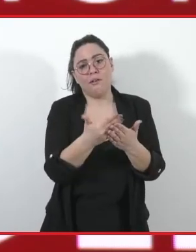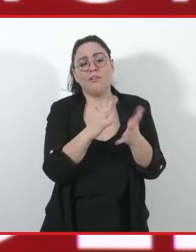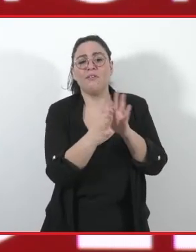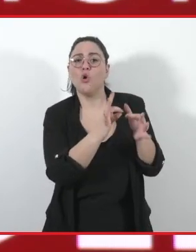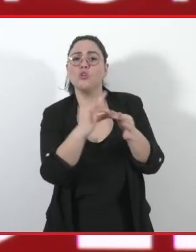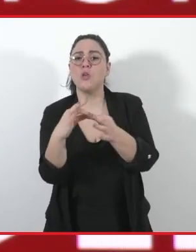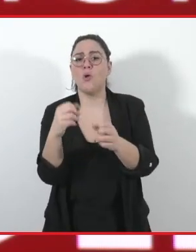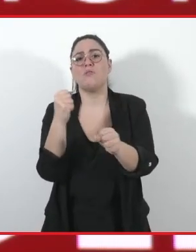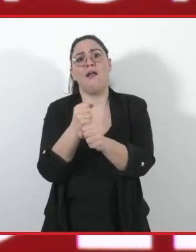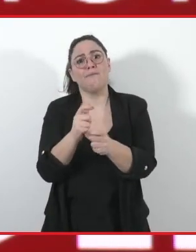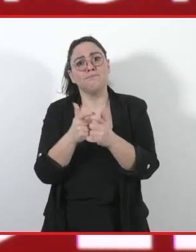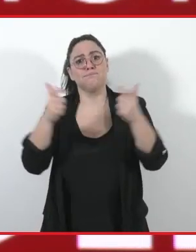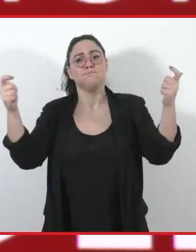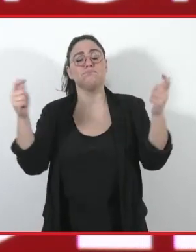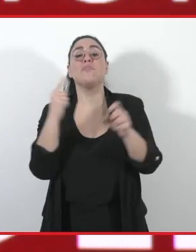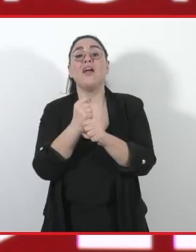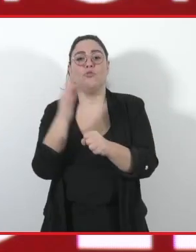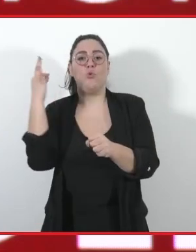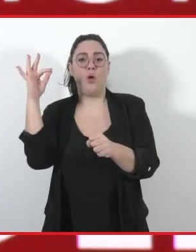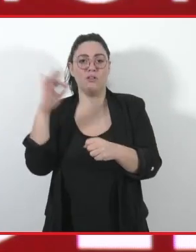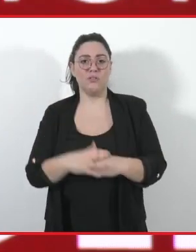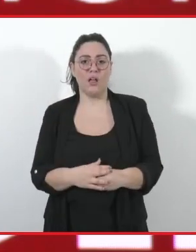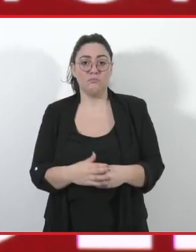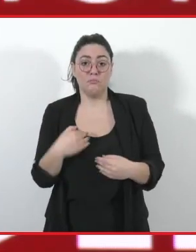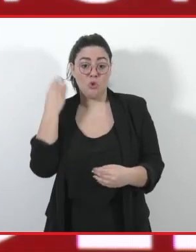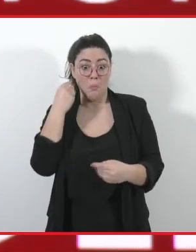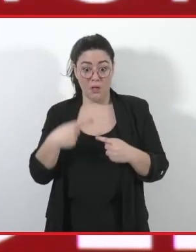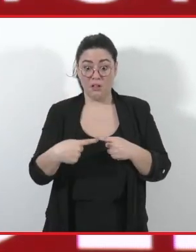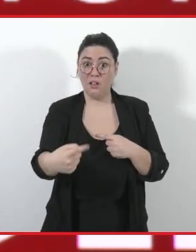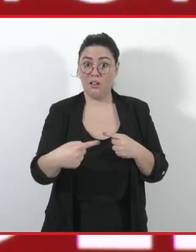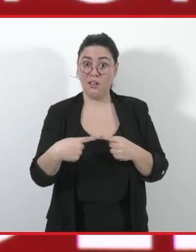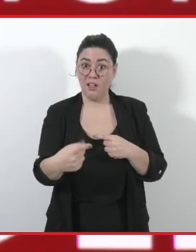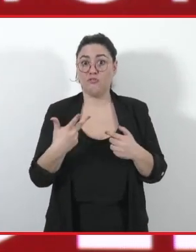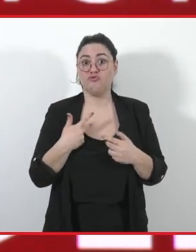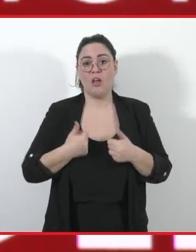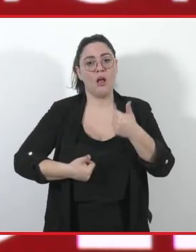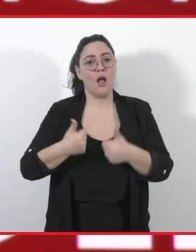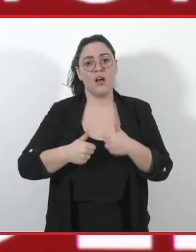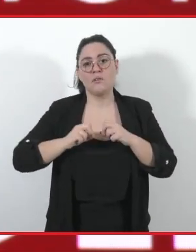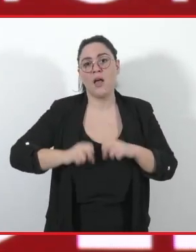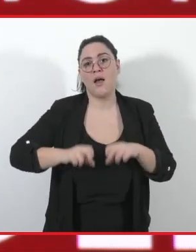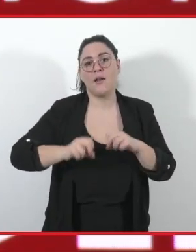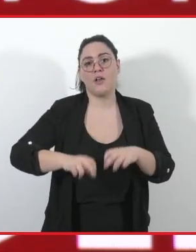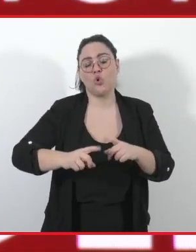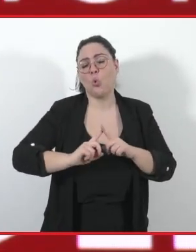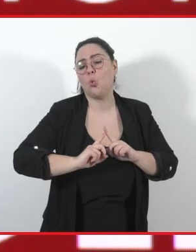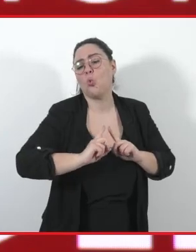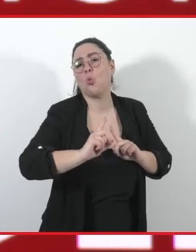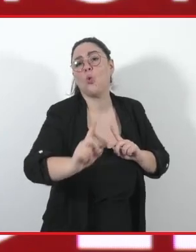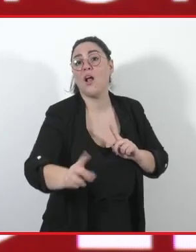Quella che abbiamo davanti è una maratona, non uno sprint, e per vincere questa maratona servono le energie migliori.